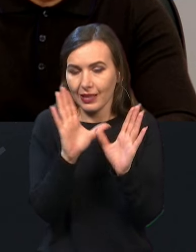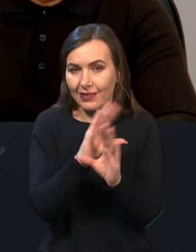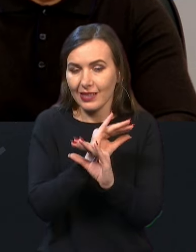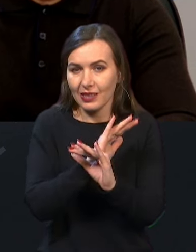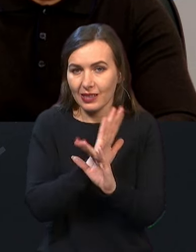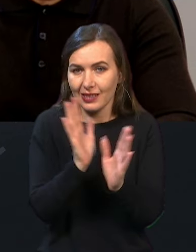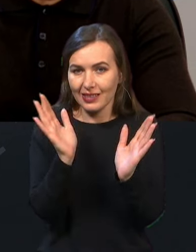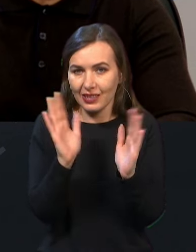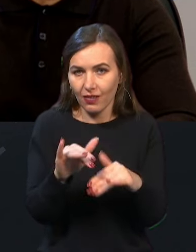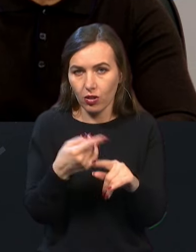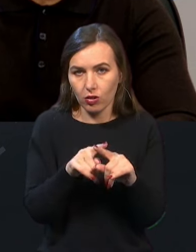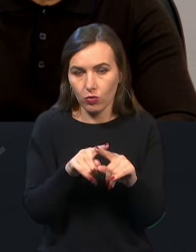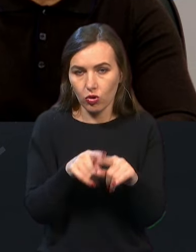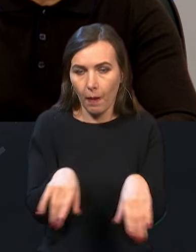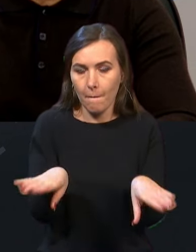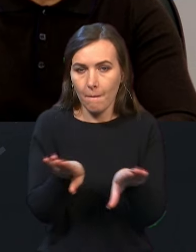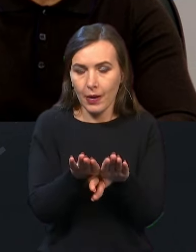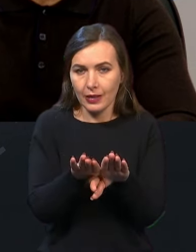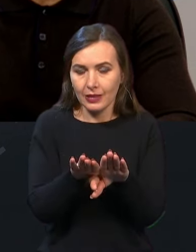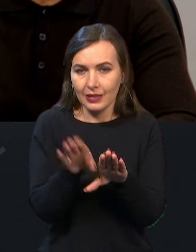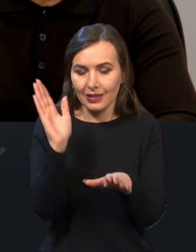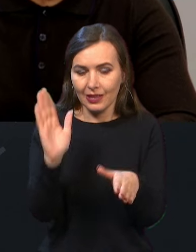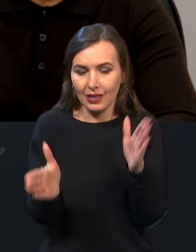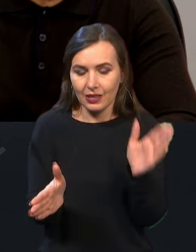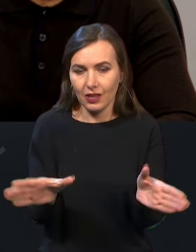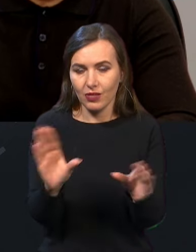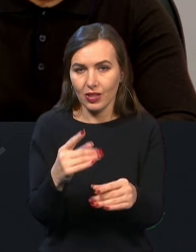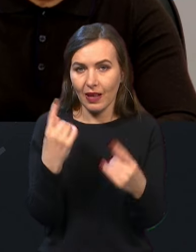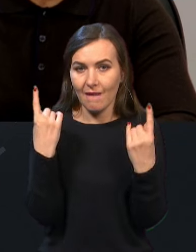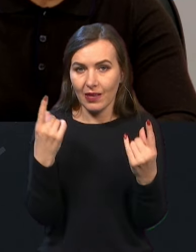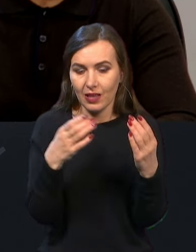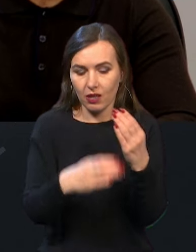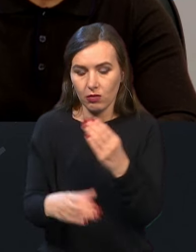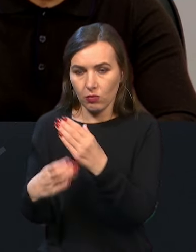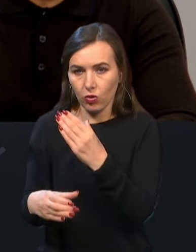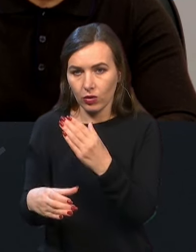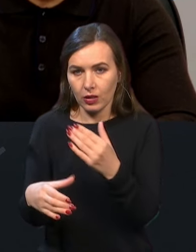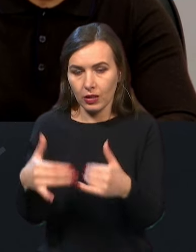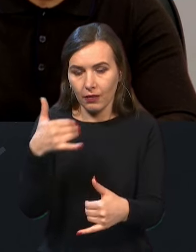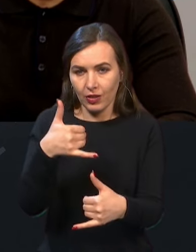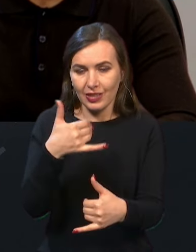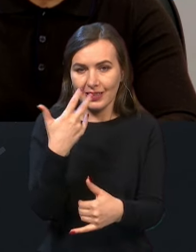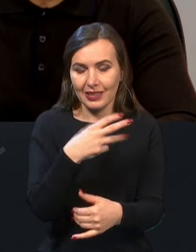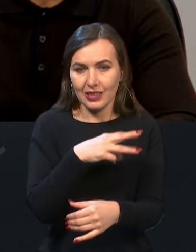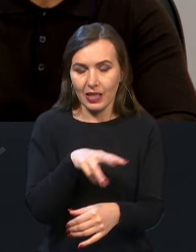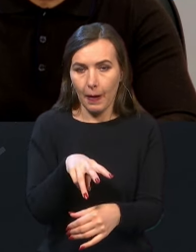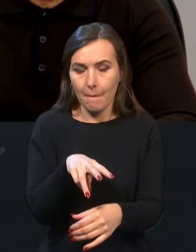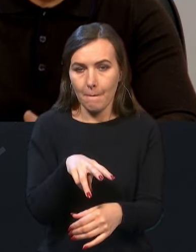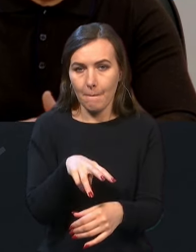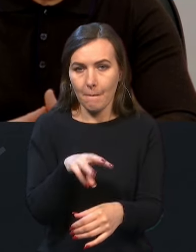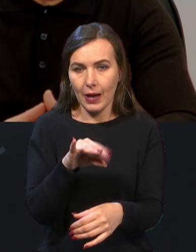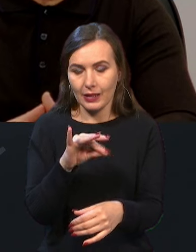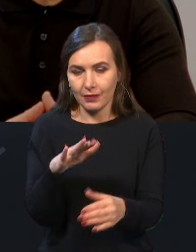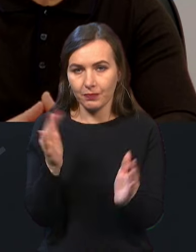і перекриття, і стіни всі з великими балками на висоті 30 метрів похилилися на машзалу,